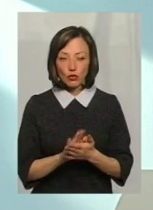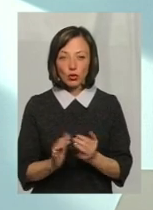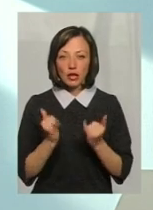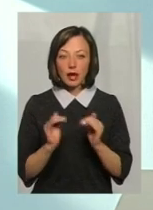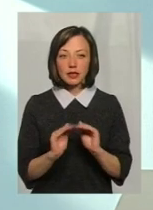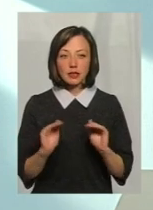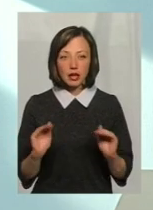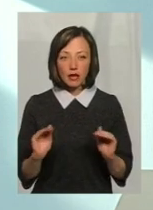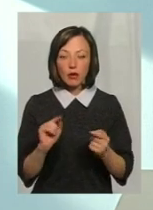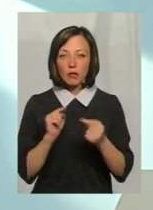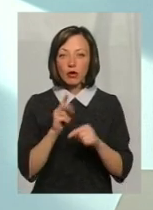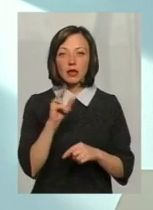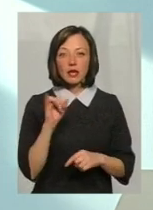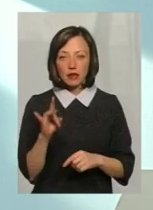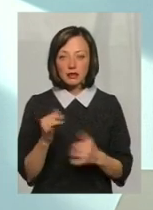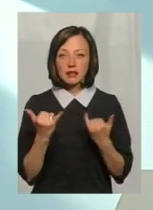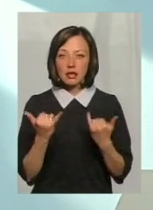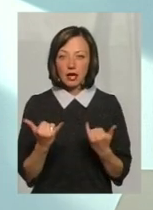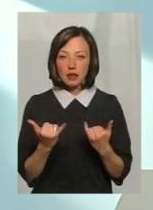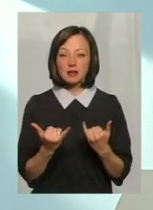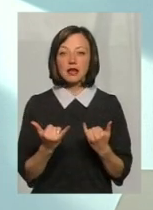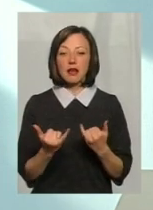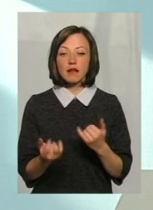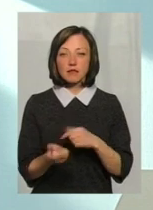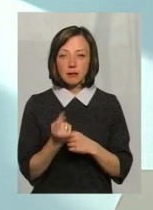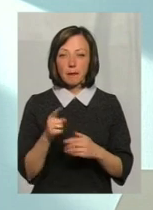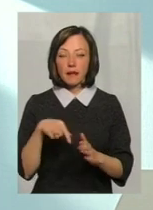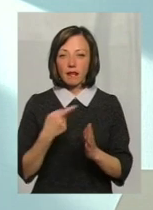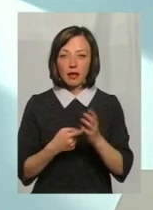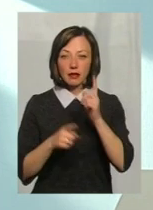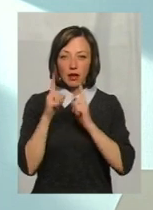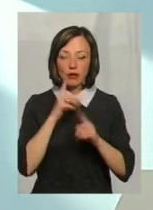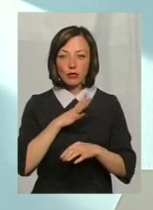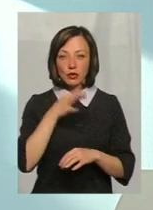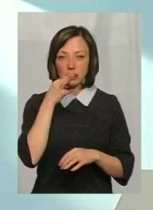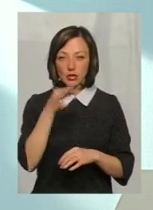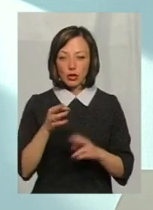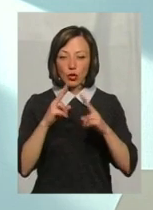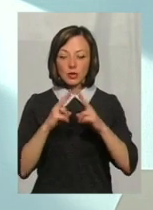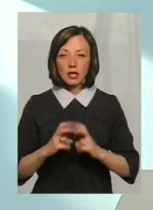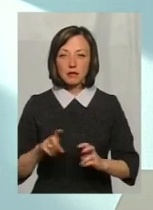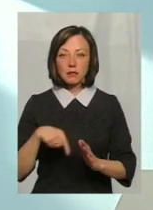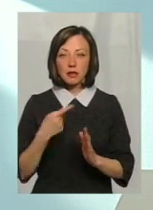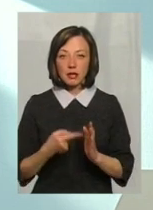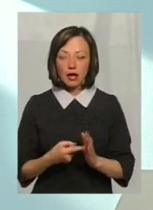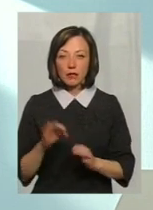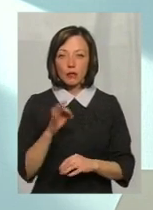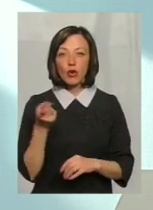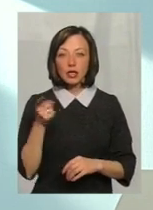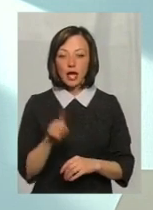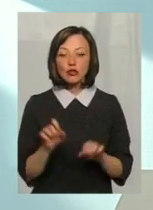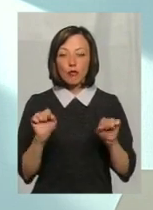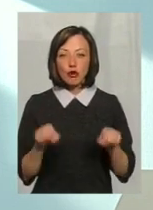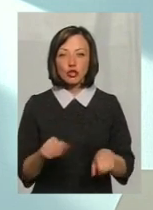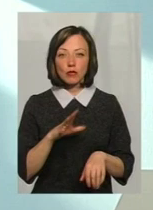для дітей, проти кору. Зараз стоїть питання, на селекторній нараді було сказано, розглядається питання про те, щоби